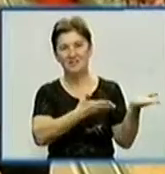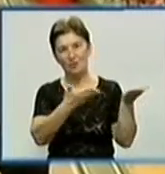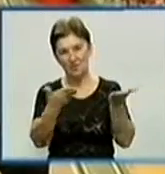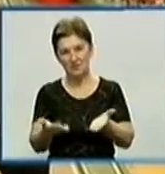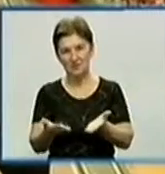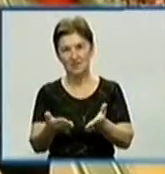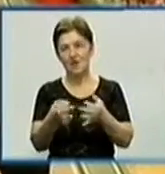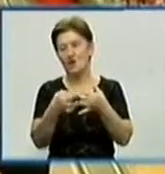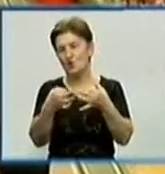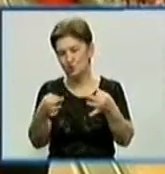все доступно дітям розповідно.